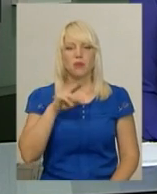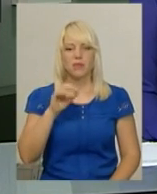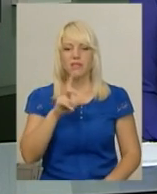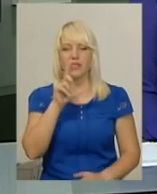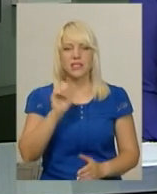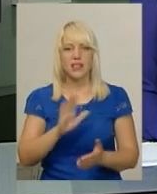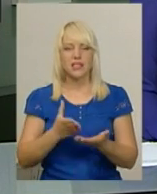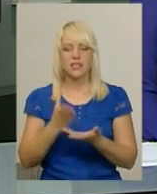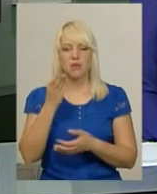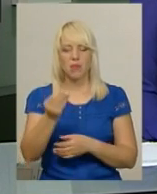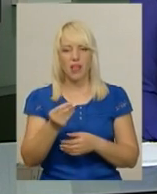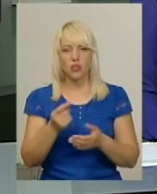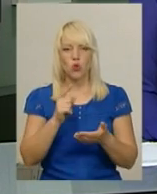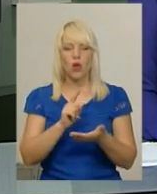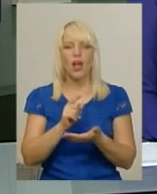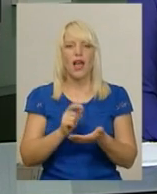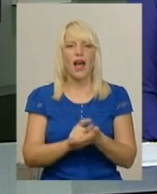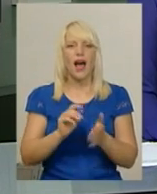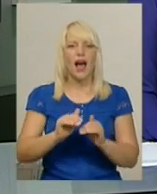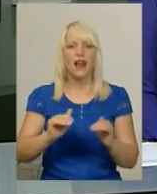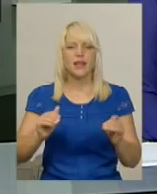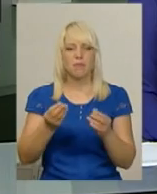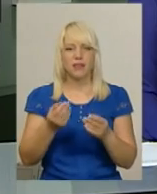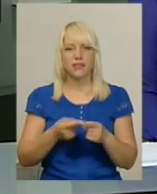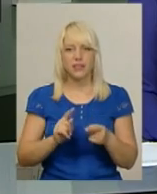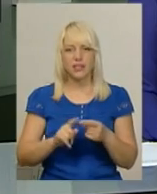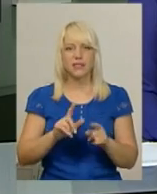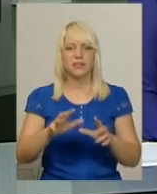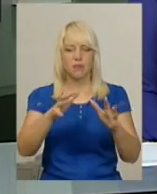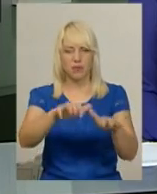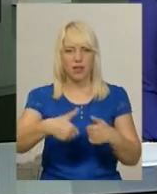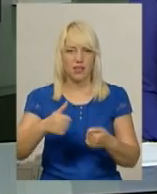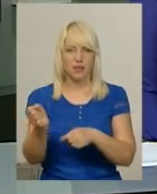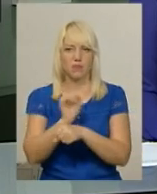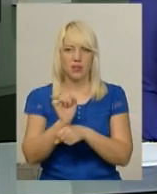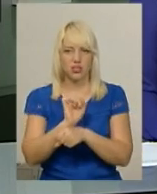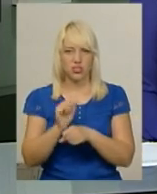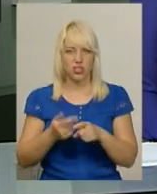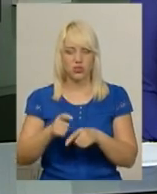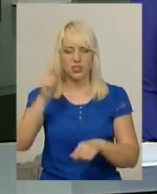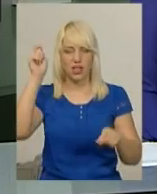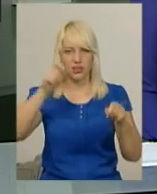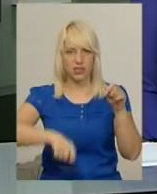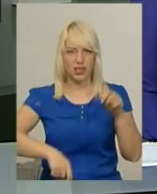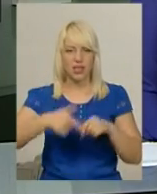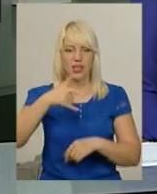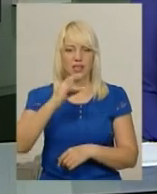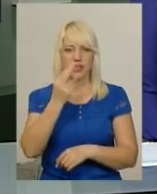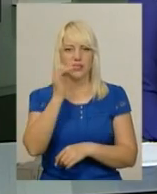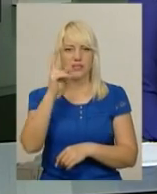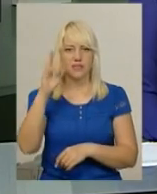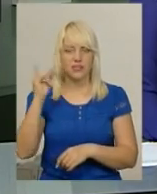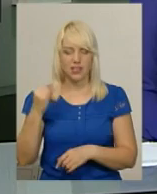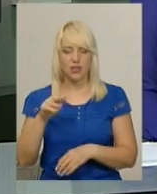аліментів у боржника вилучили автомобіль. Машину ваз затримали поліцейські на Грицівському посту за допомогою комплексу відеоконтролю